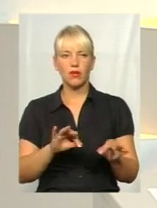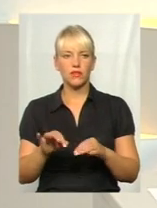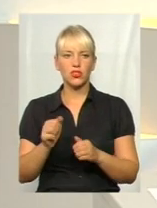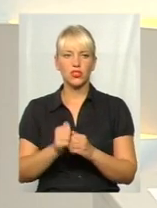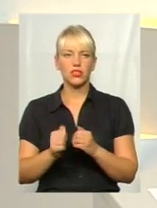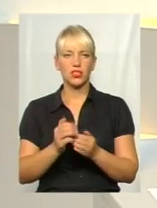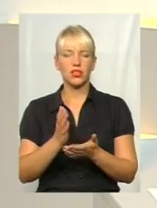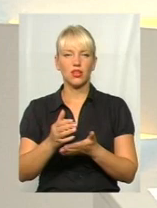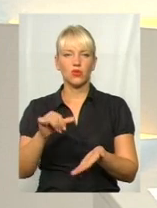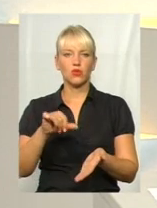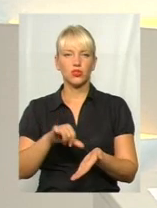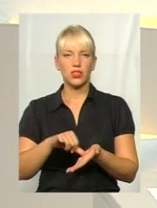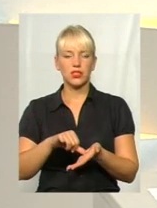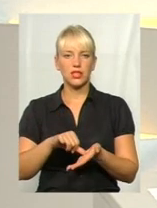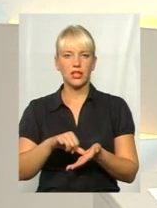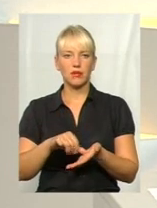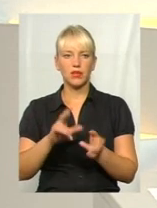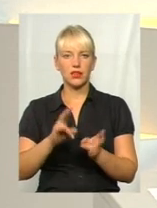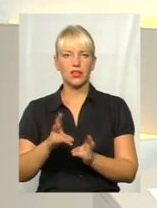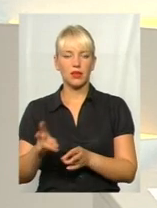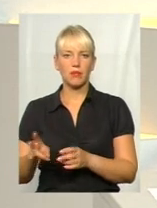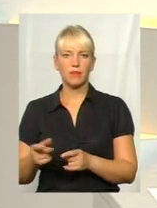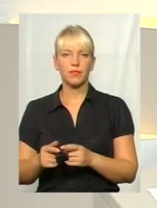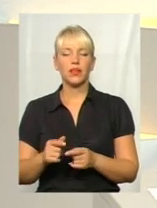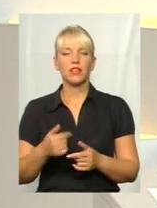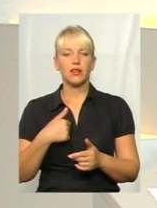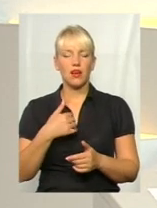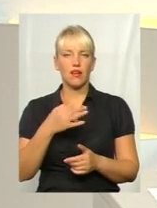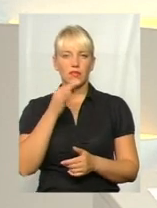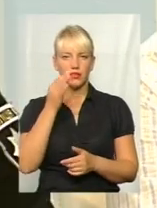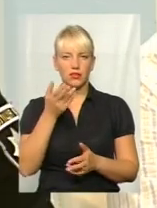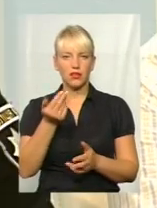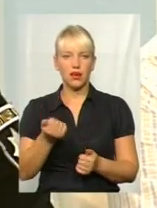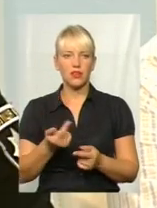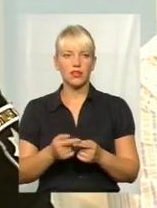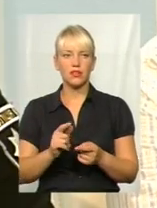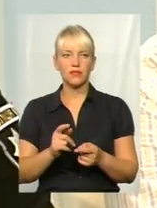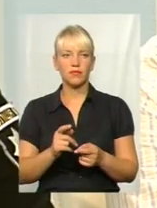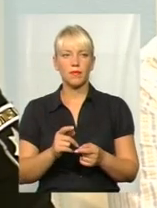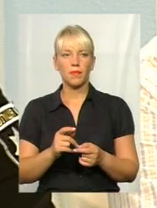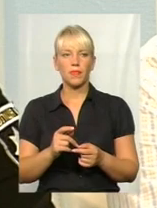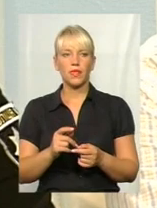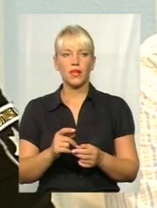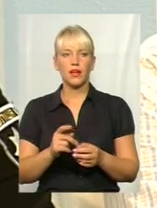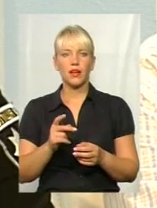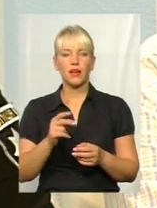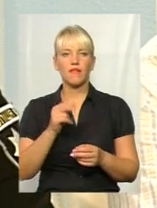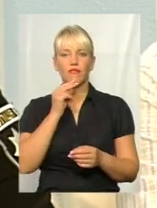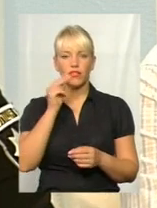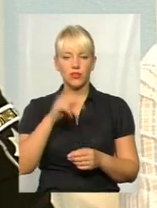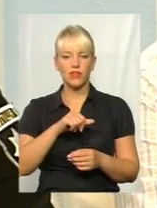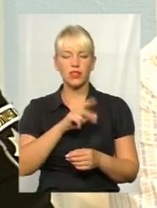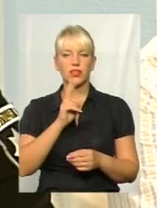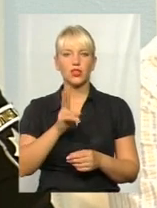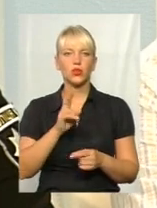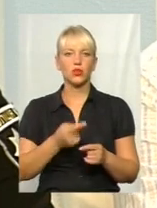учасниками ДТП? Ну, я хочу сказати, так. Встановлюються тільки перевізники винувати в основному, тому що ніхто не